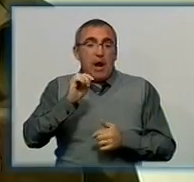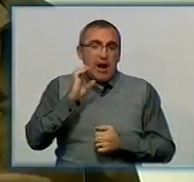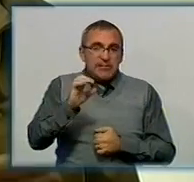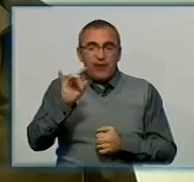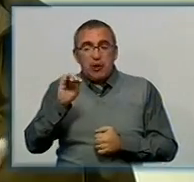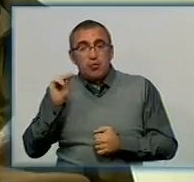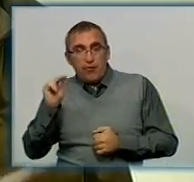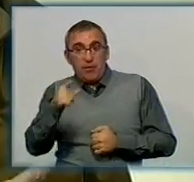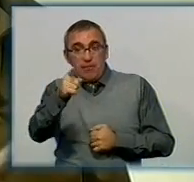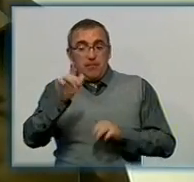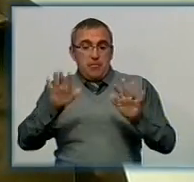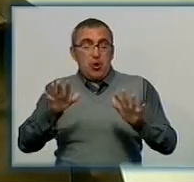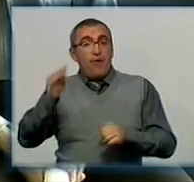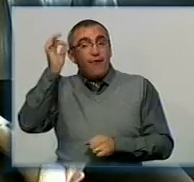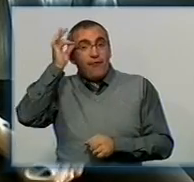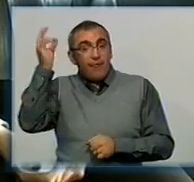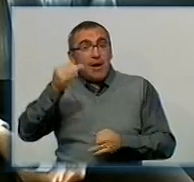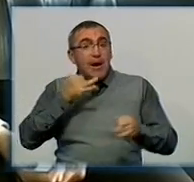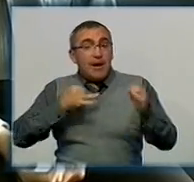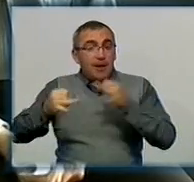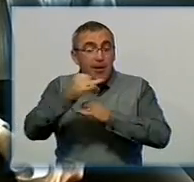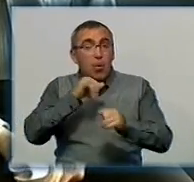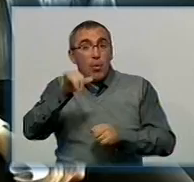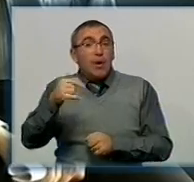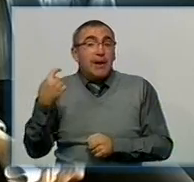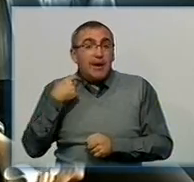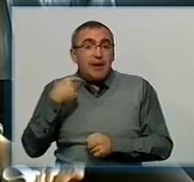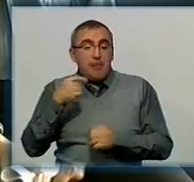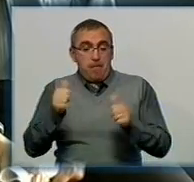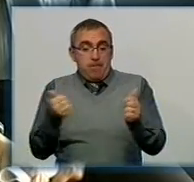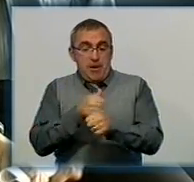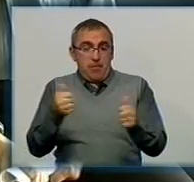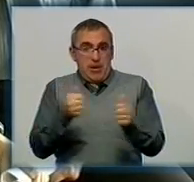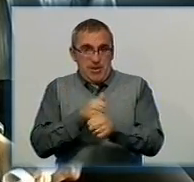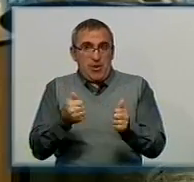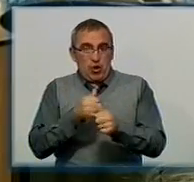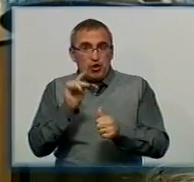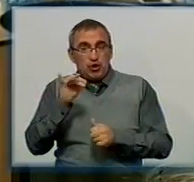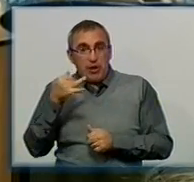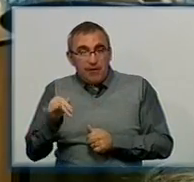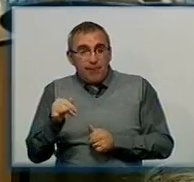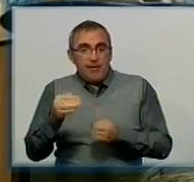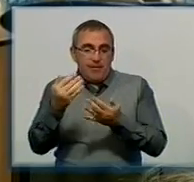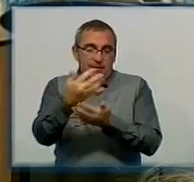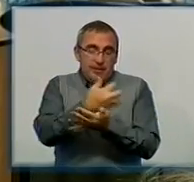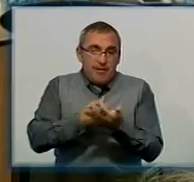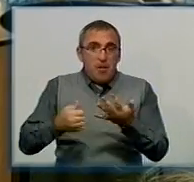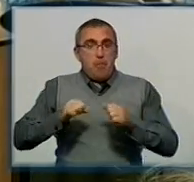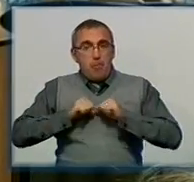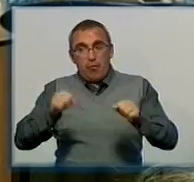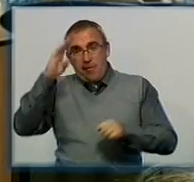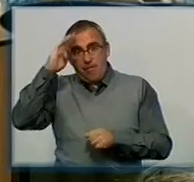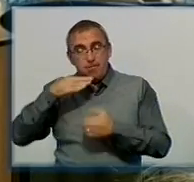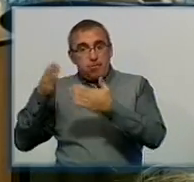мешкає в Німеччині. Поспілкуватися з ним кіровоградці могли у бібліотеці Чижевського. Тарас Фісанович є автором збірки матеріалів про подвиги батька.